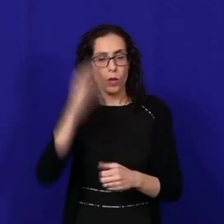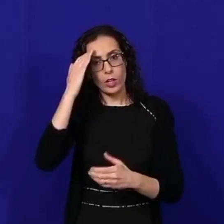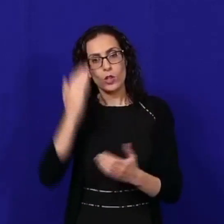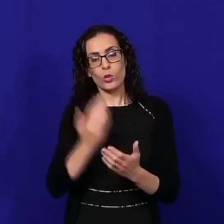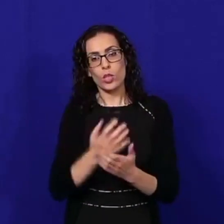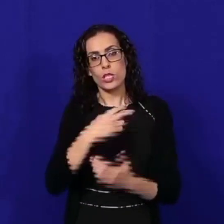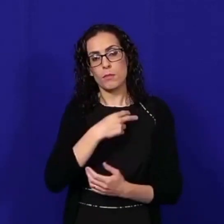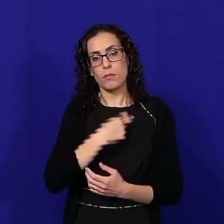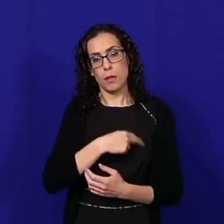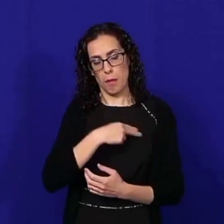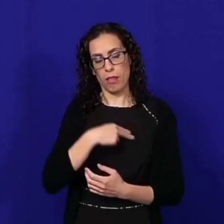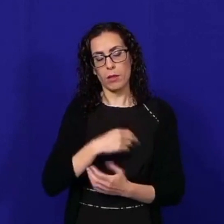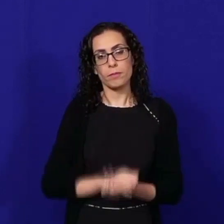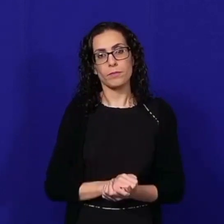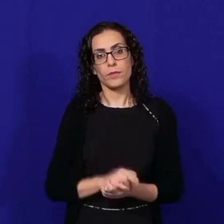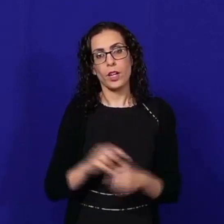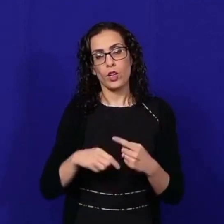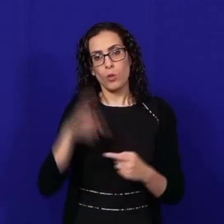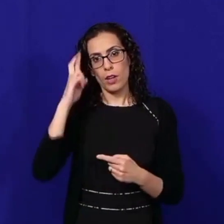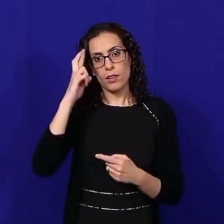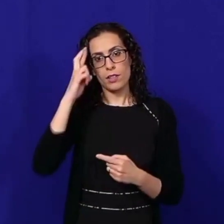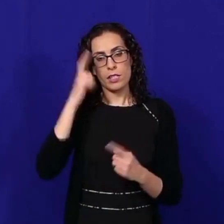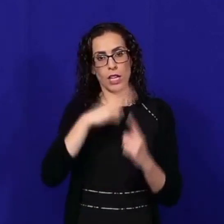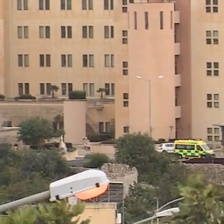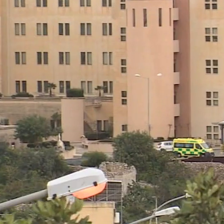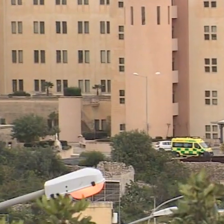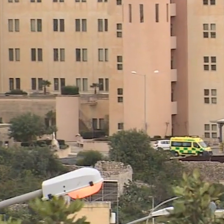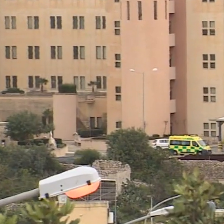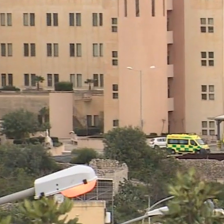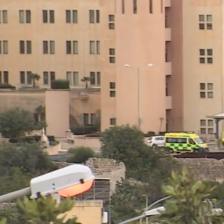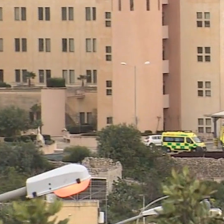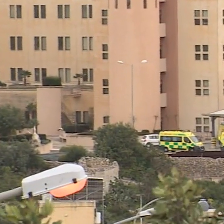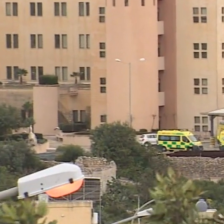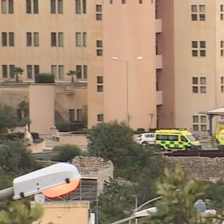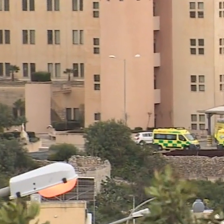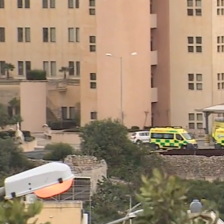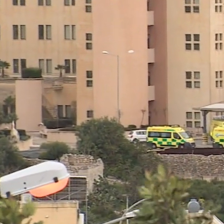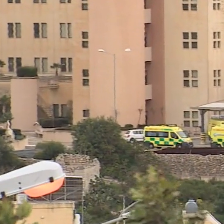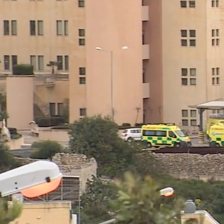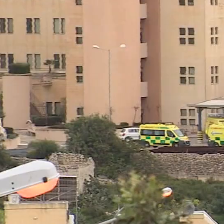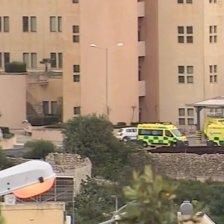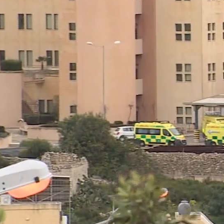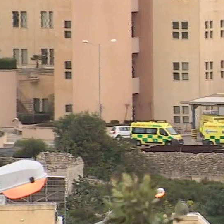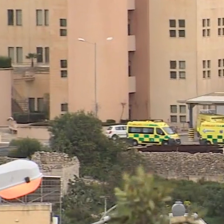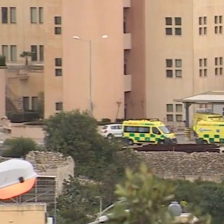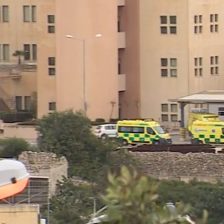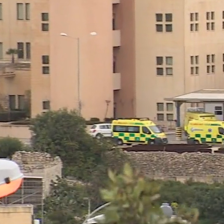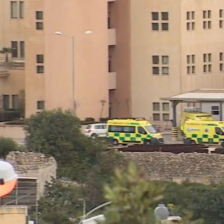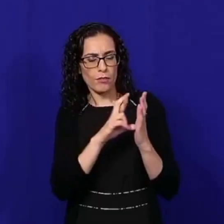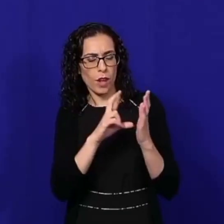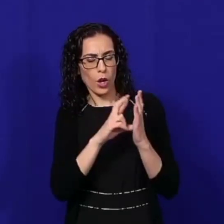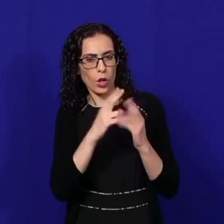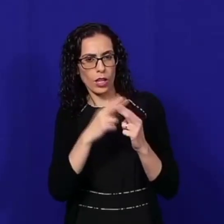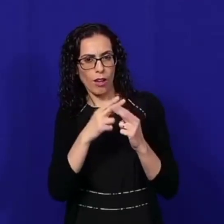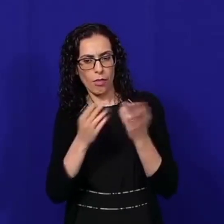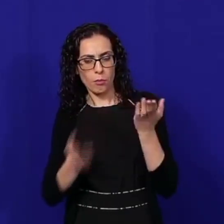publika il-professur Xajmengawċi waqt il-bulettim medku dwar situazzjoni ta' COVID-19 f-pajizna fej mod mill-aktar ċar